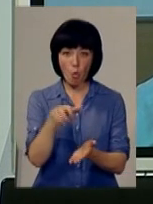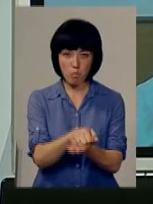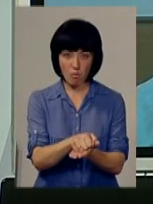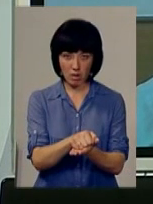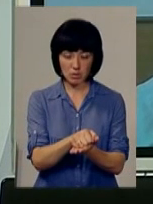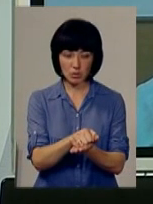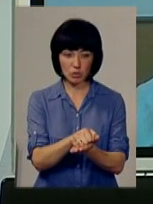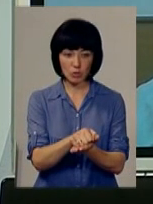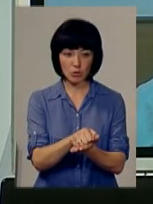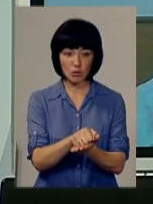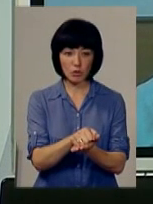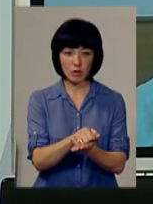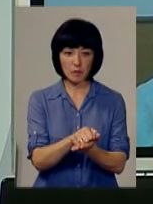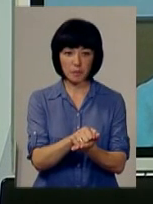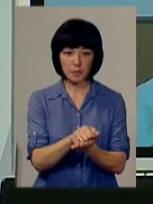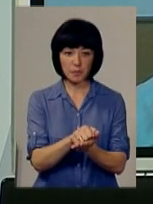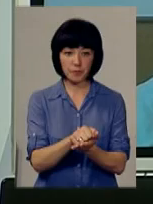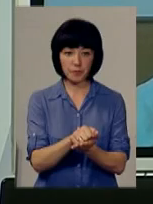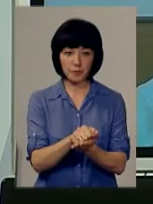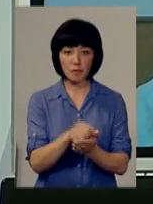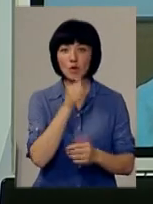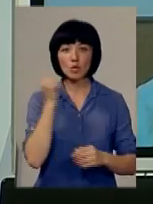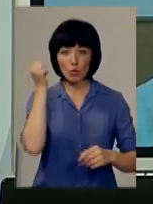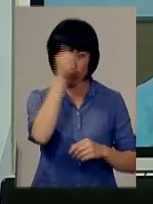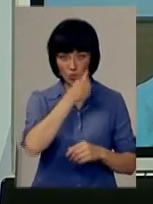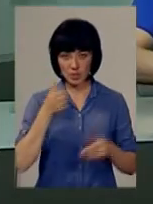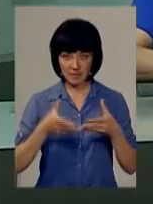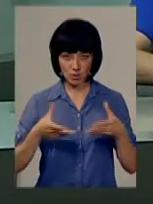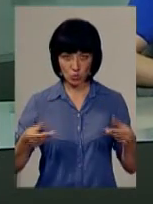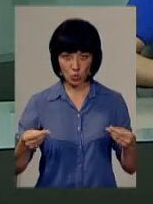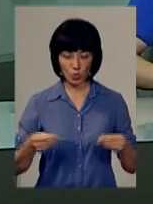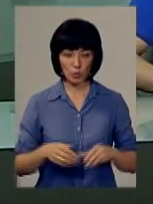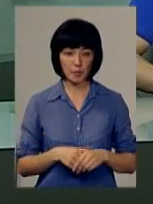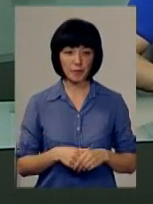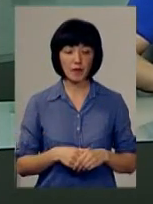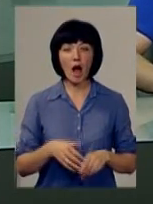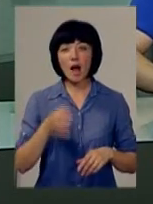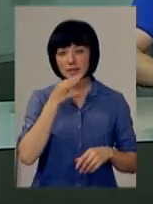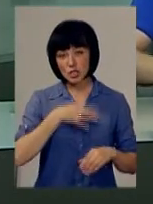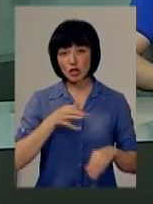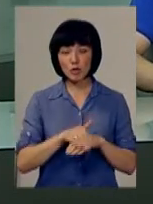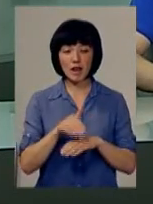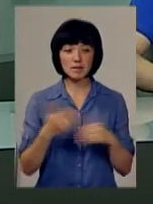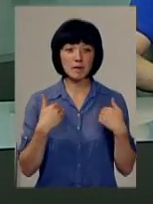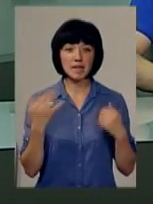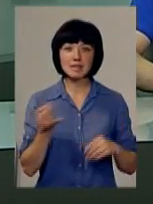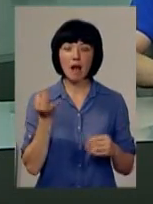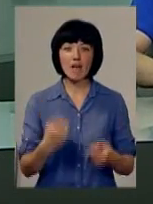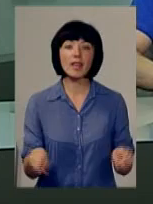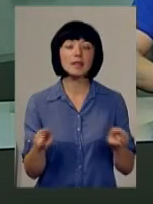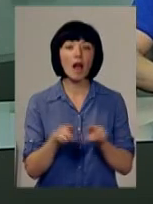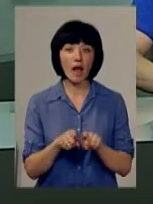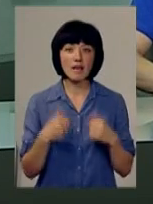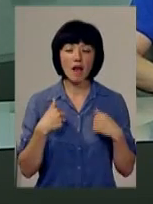буквально весною минулого року. А ось, скажіть, будь ласка, мене що цікавить таке,